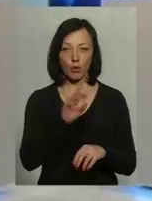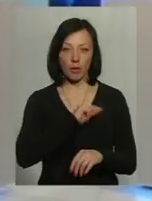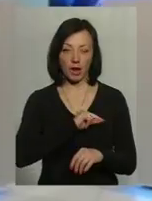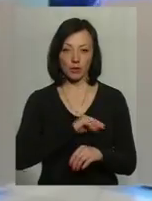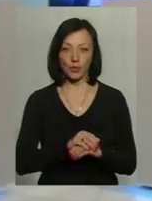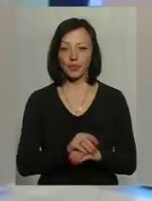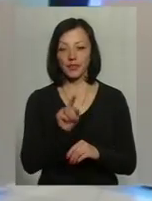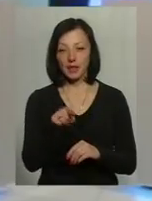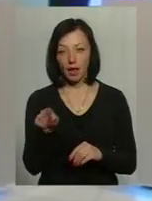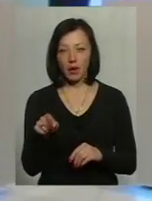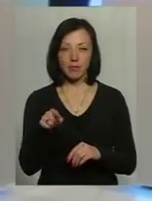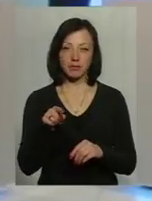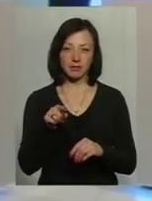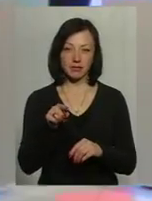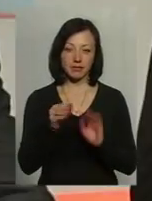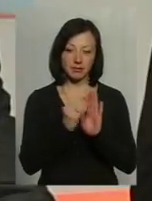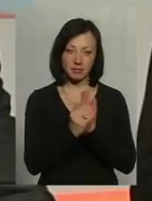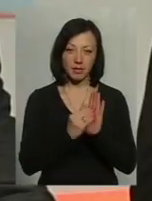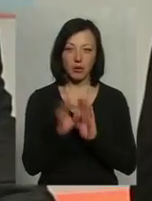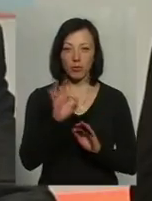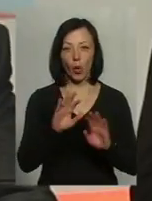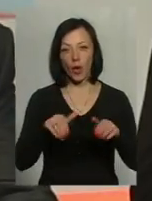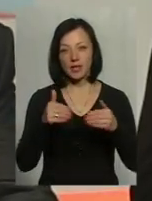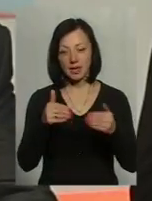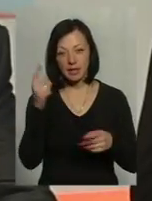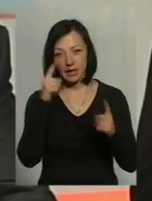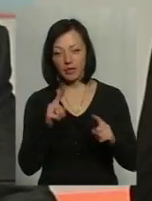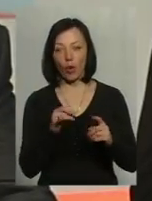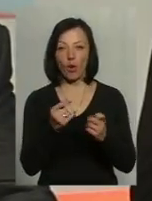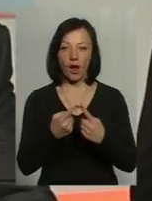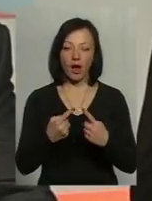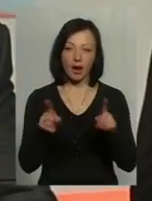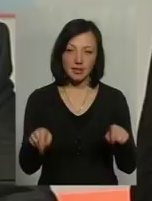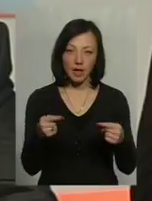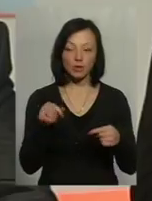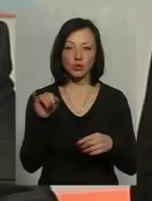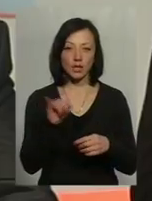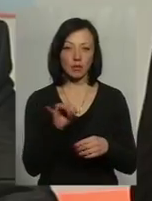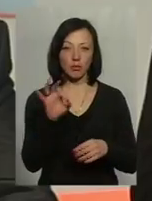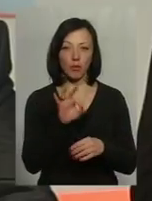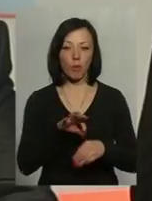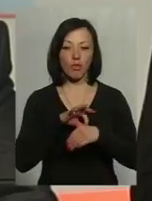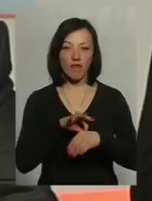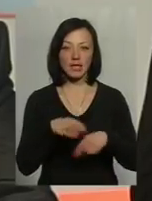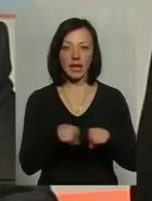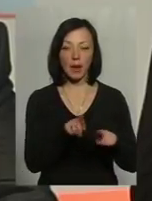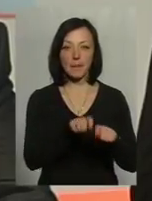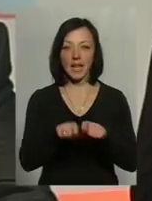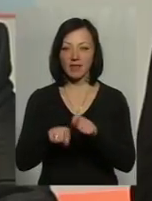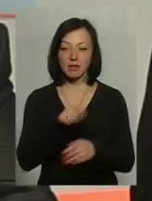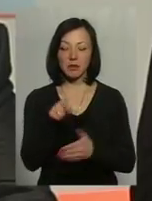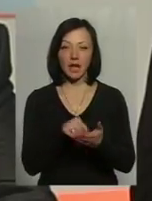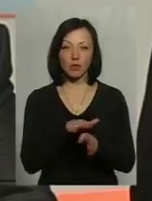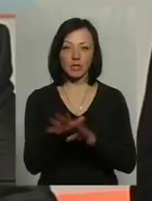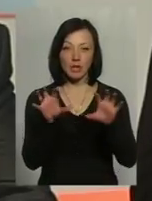працю. Тобто там йдеться і про ініціативу, і про організацію, і безпосередньо про проведення перевірок з питань